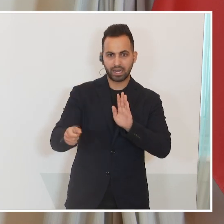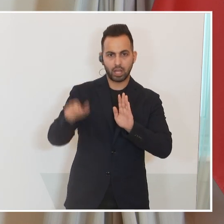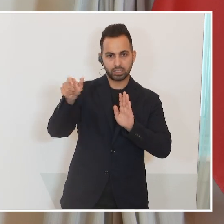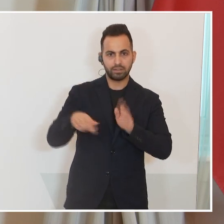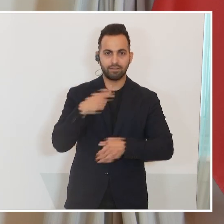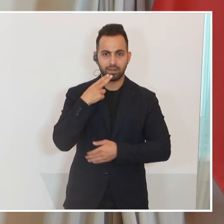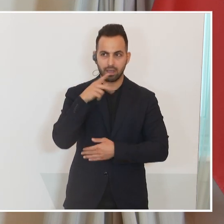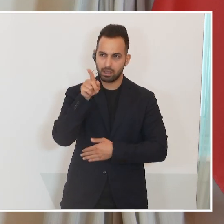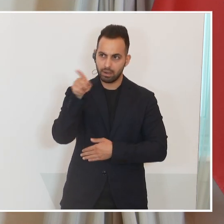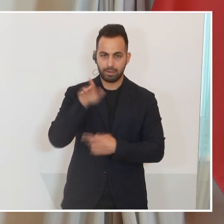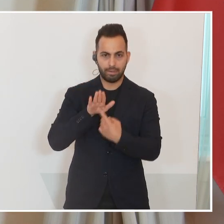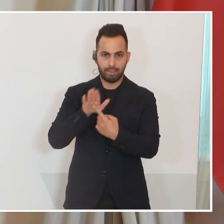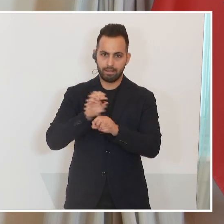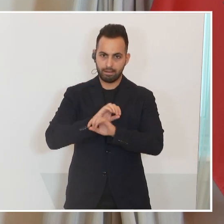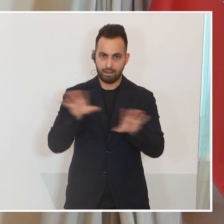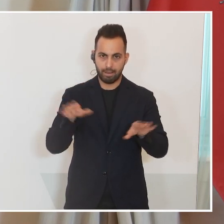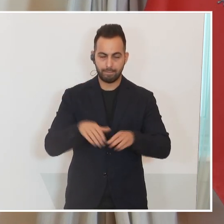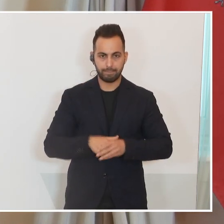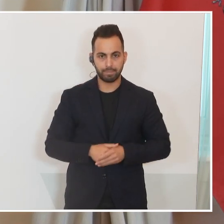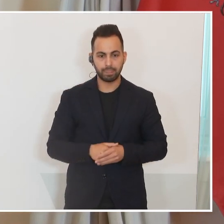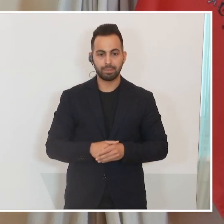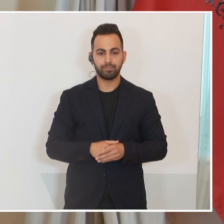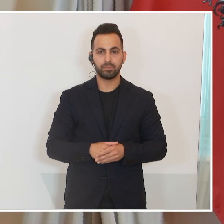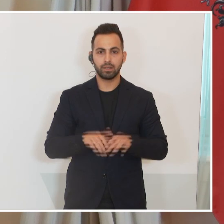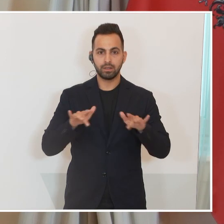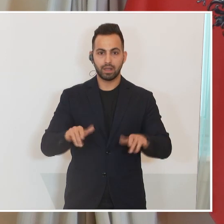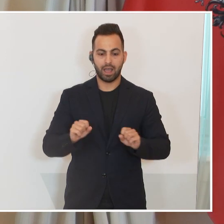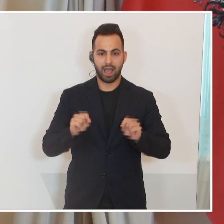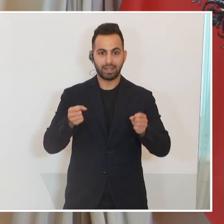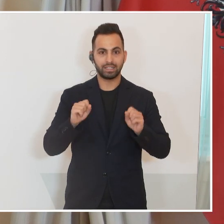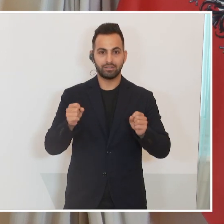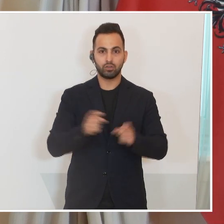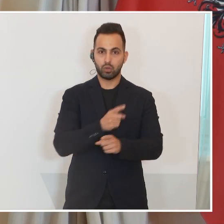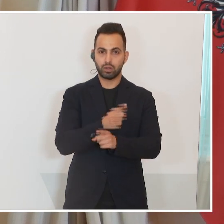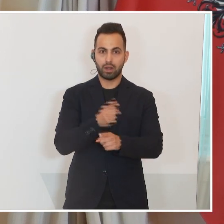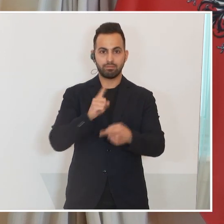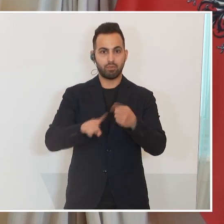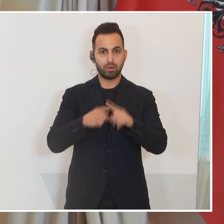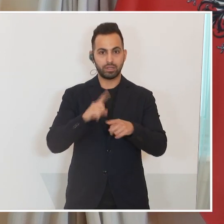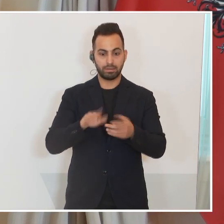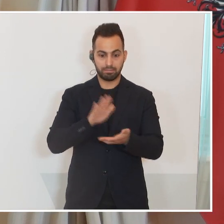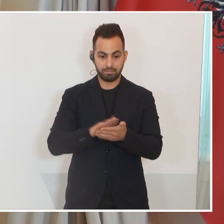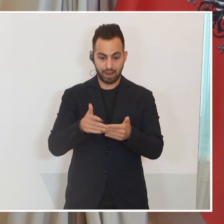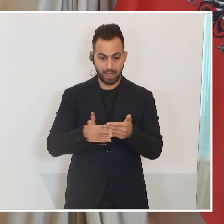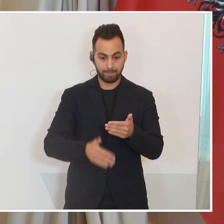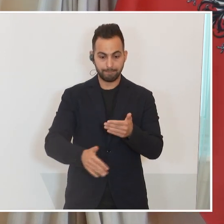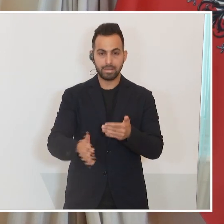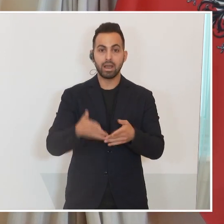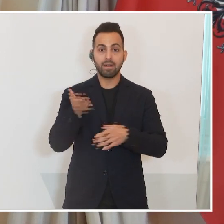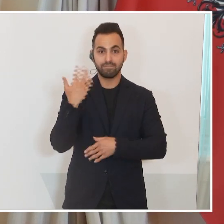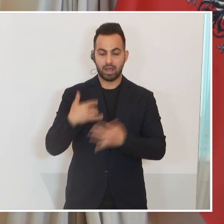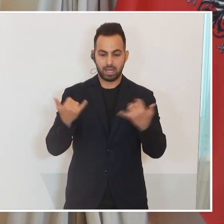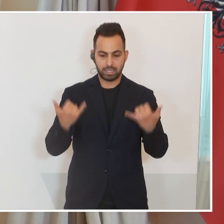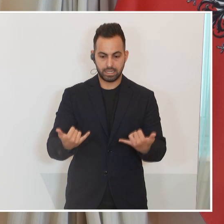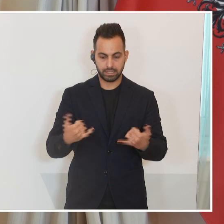Um hier auch eine Kontinuität in dieser aktiven Neutralitätspolitik sicherzustellen, gab es jetzt